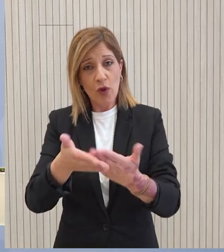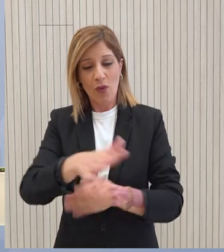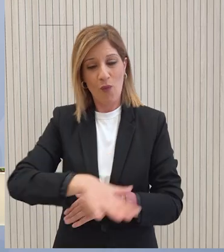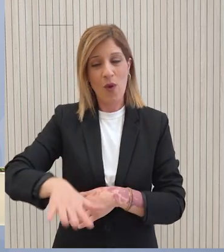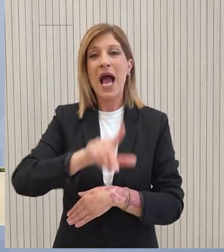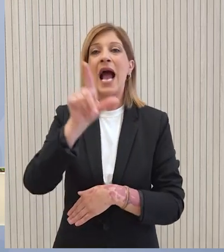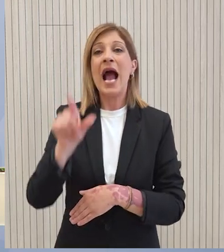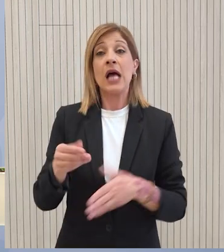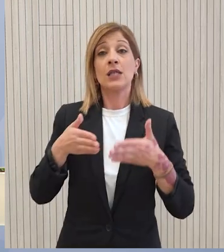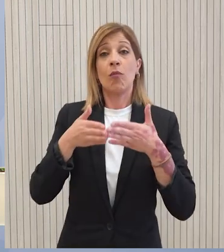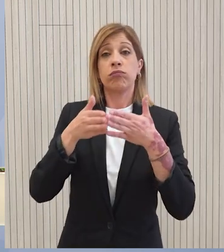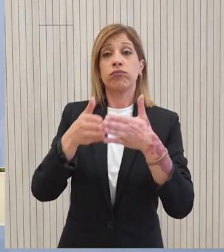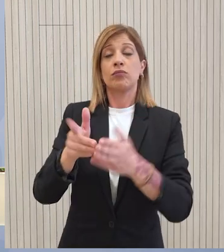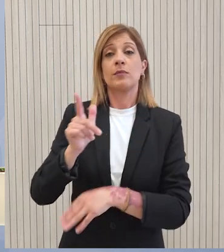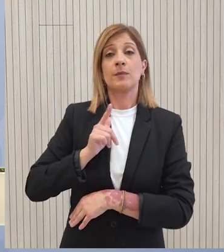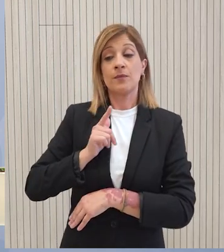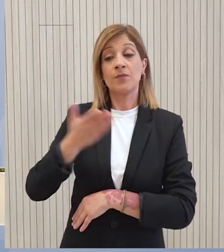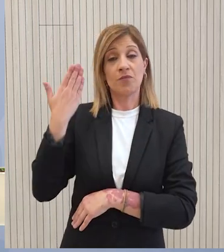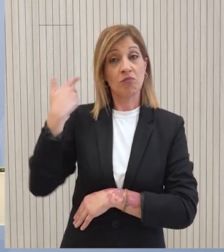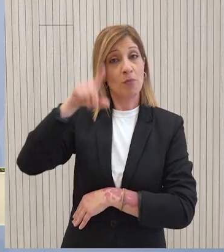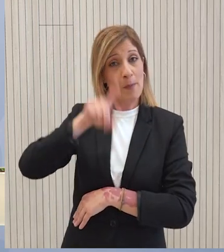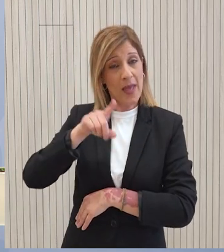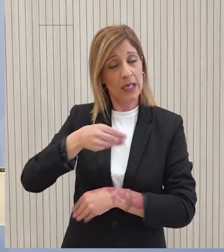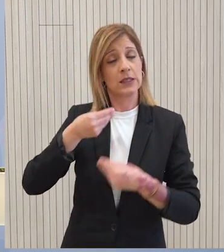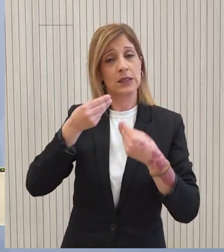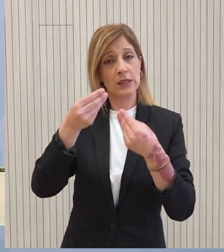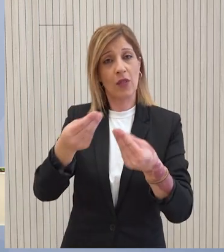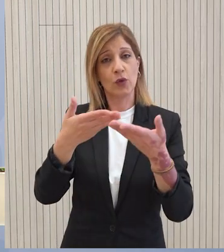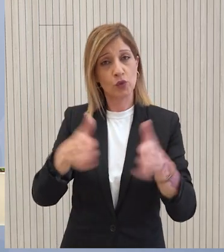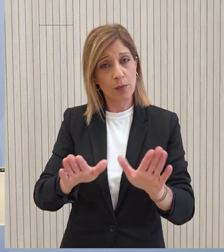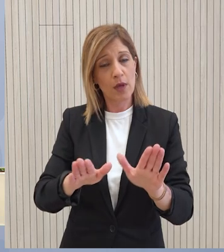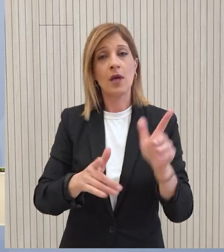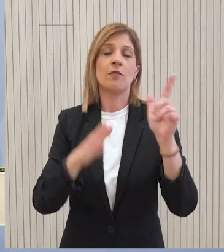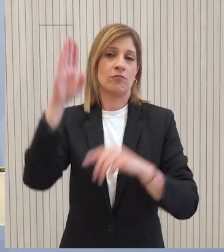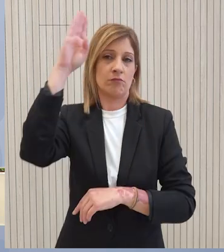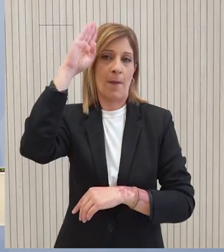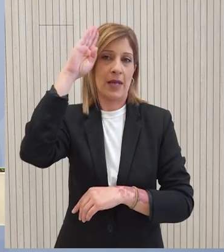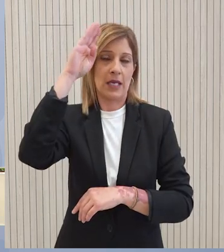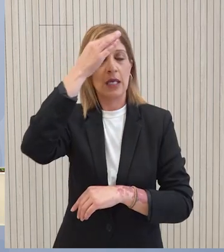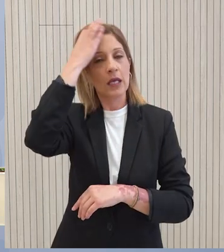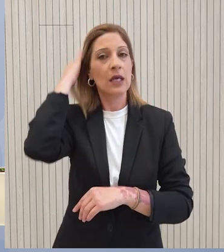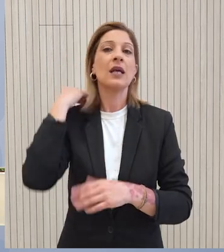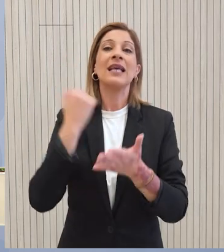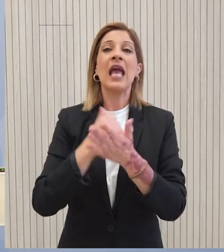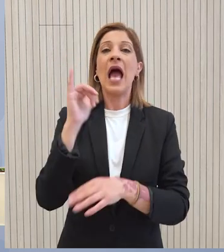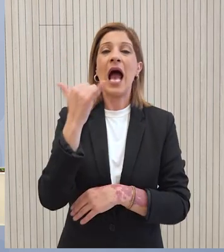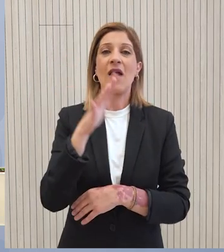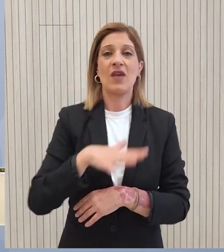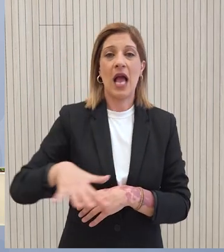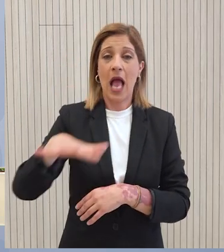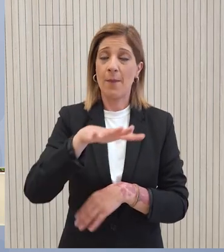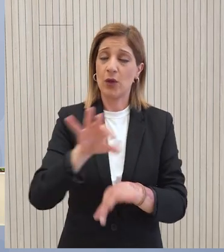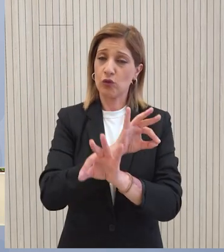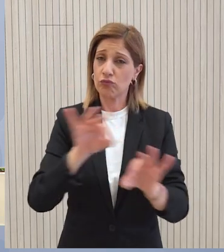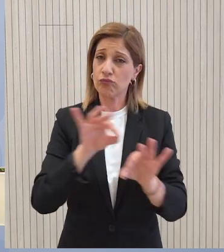της Γάζας σε πλωτά μέσα και στάλθηκαν τις προηγούμενες μέρες από τις ΗΠΑ και τα ΗΠΑ, θα